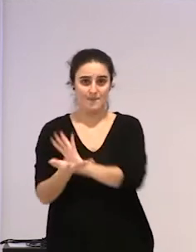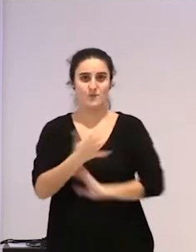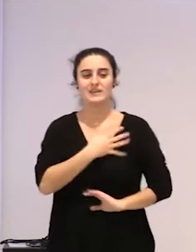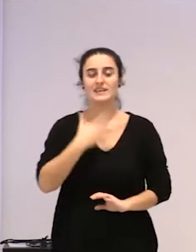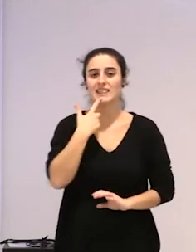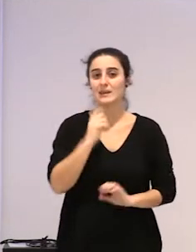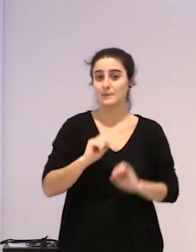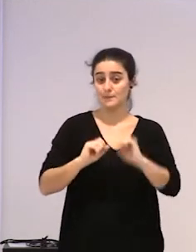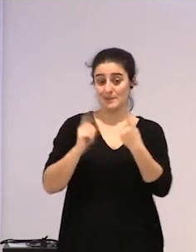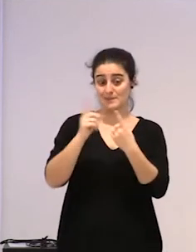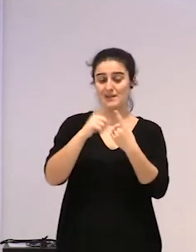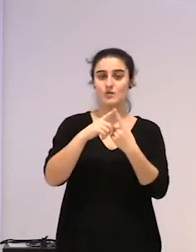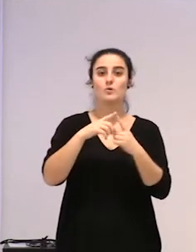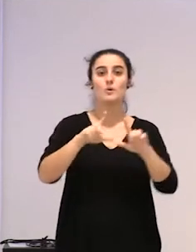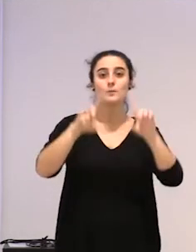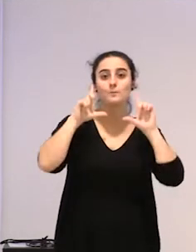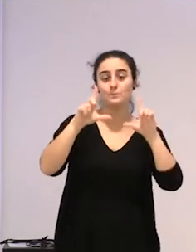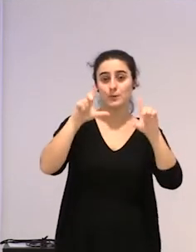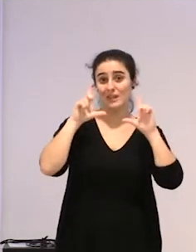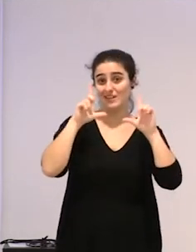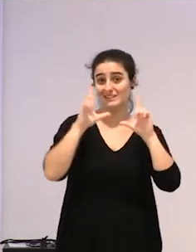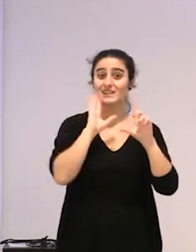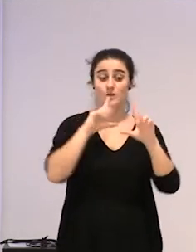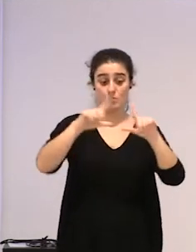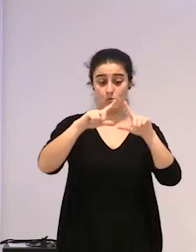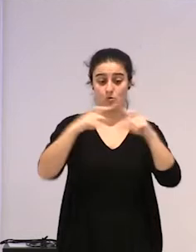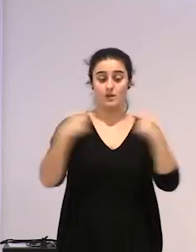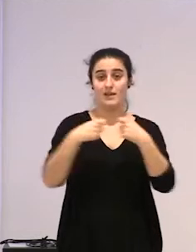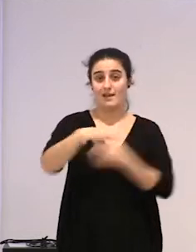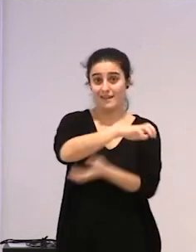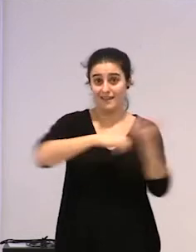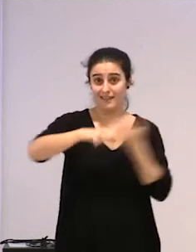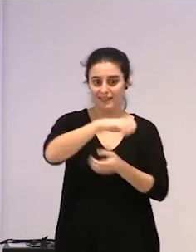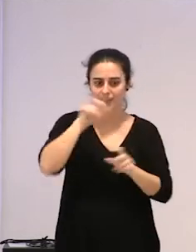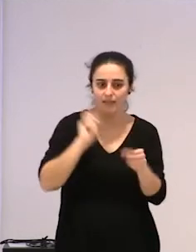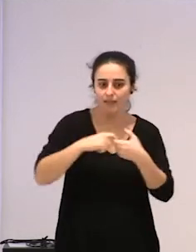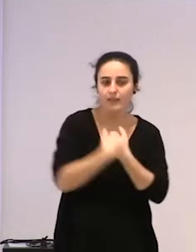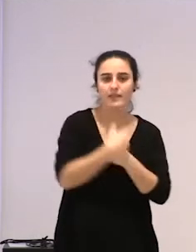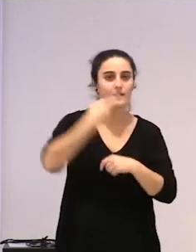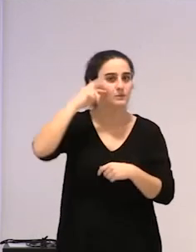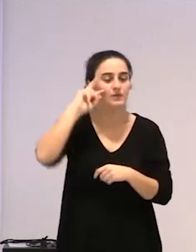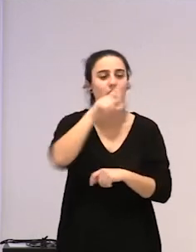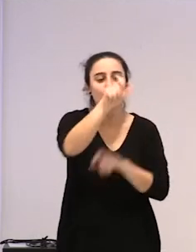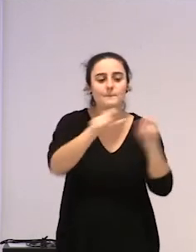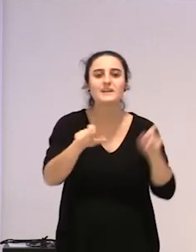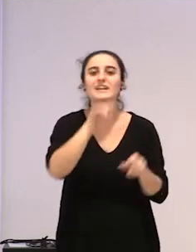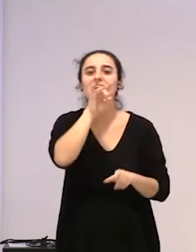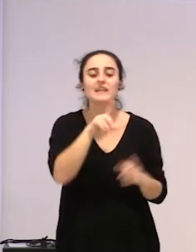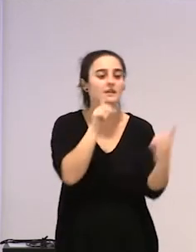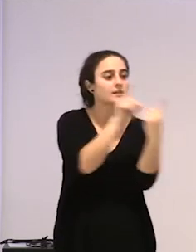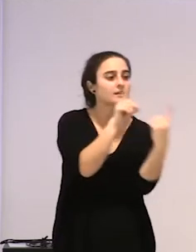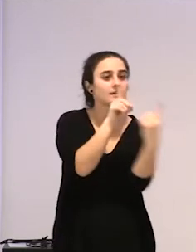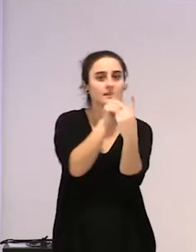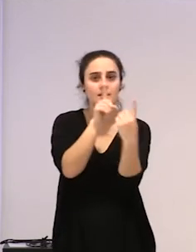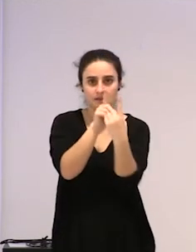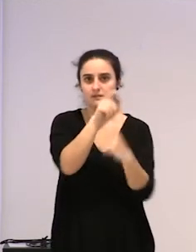ba, pixkat protagonista hoie, edo, iruki gatazkatuaren esperientzietan, ba, ze pertsonekin, topatu nahi izen,